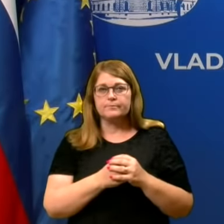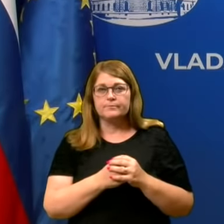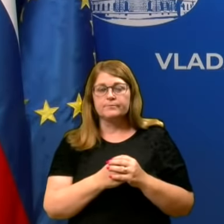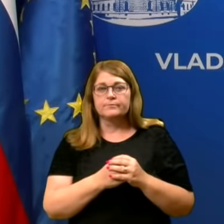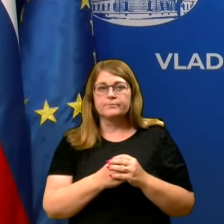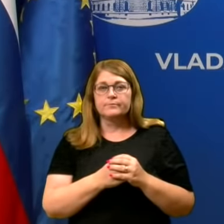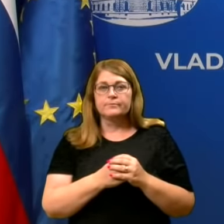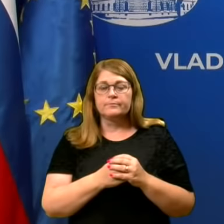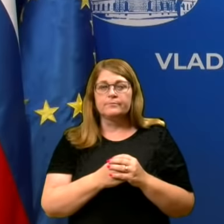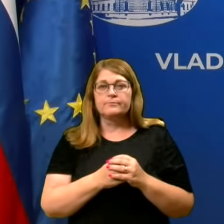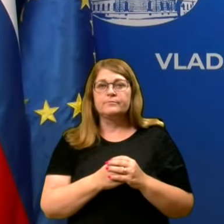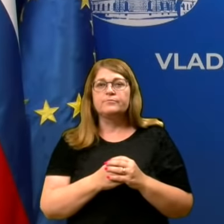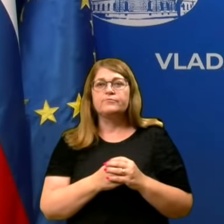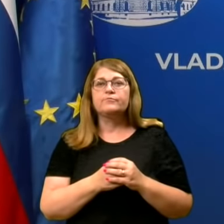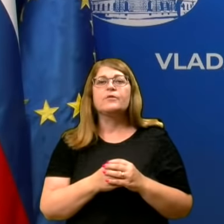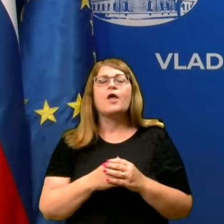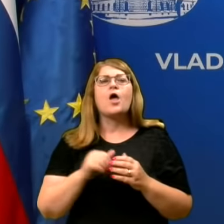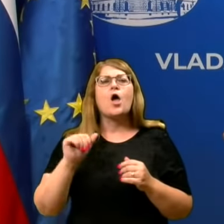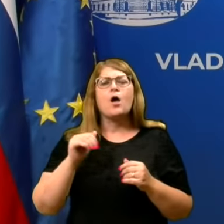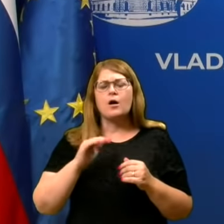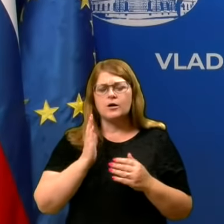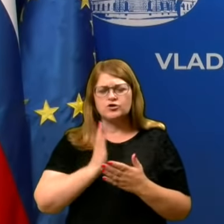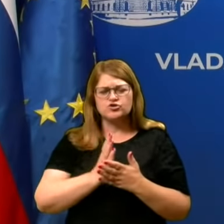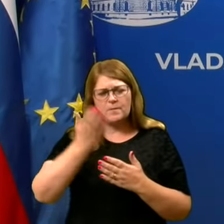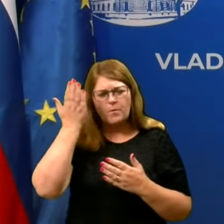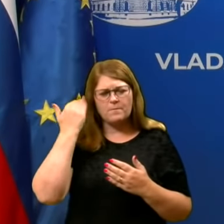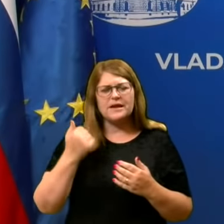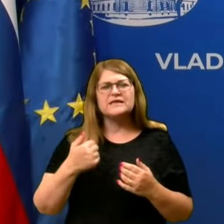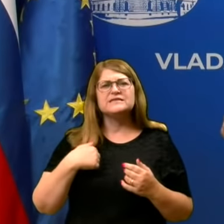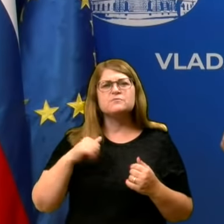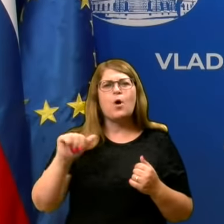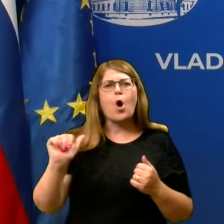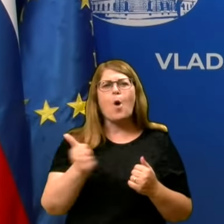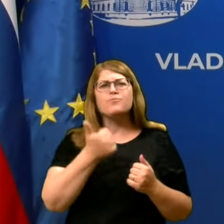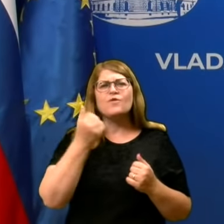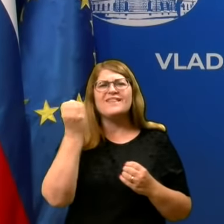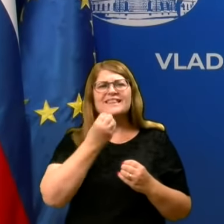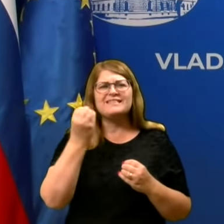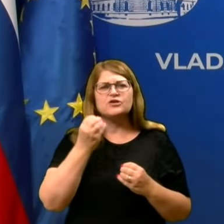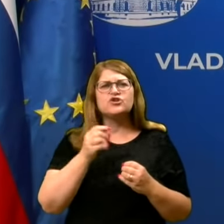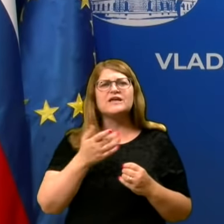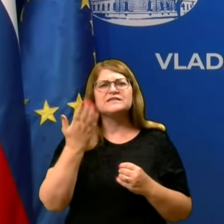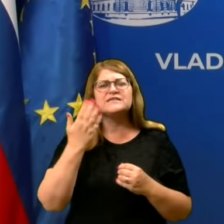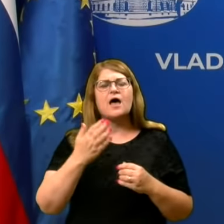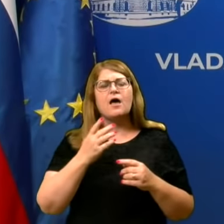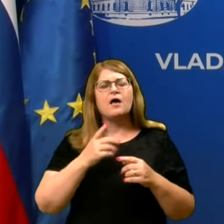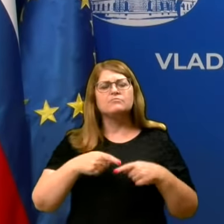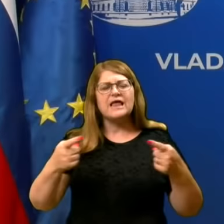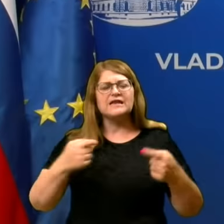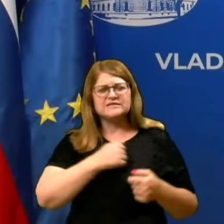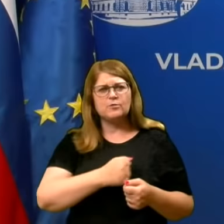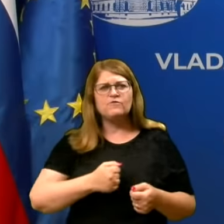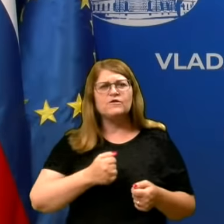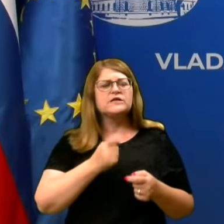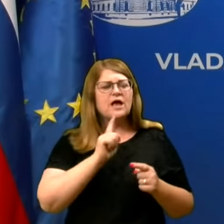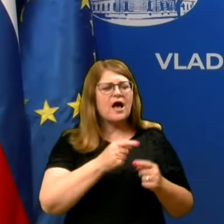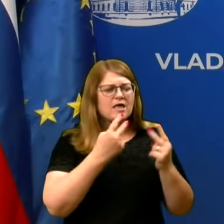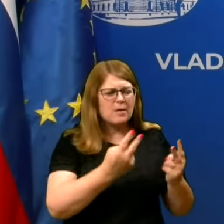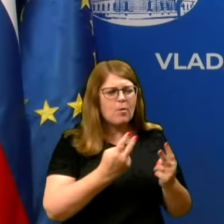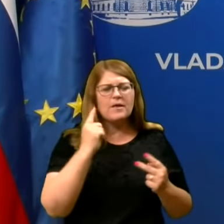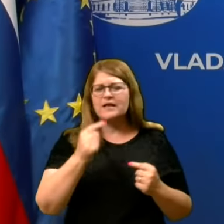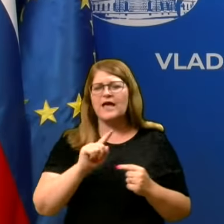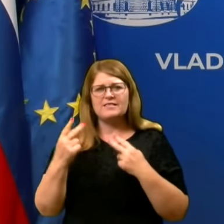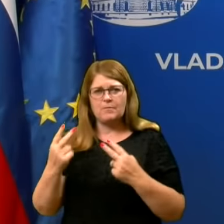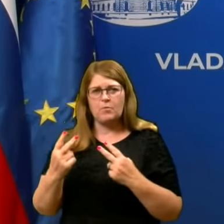ker vzelo ponovili vse tiste tečaje, ki smo je prej imeli za uporabo ovo in vsega ostalega ponovili med zaposlenimi, kaj je pomembno, kaj ni pomembno, ker